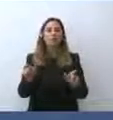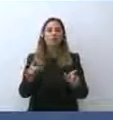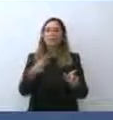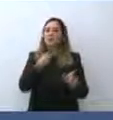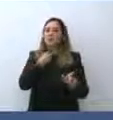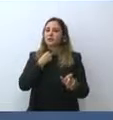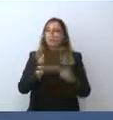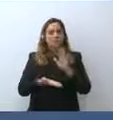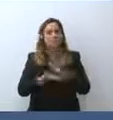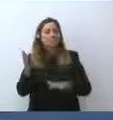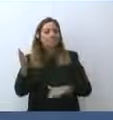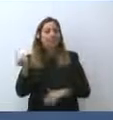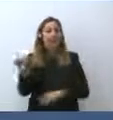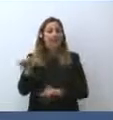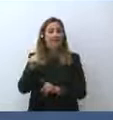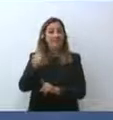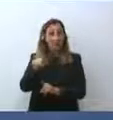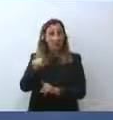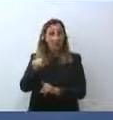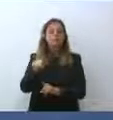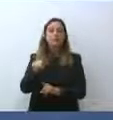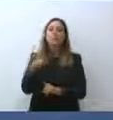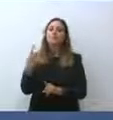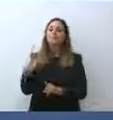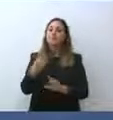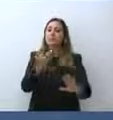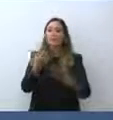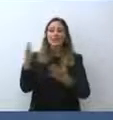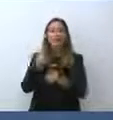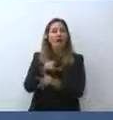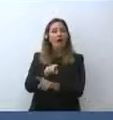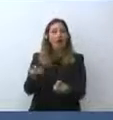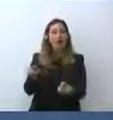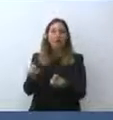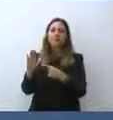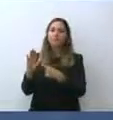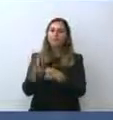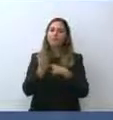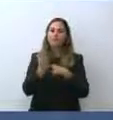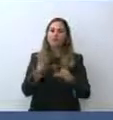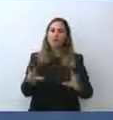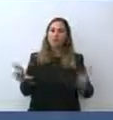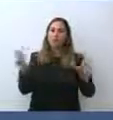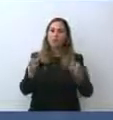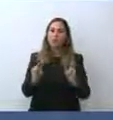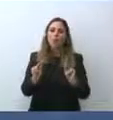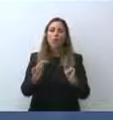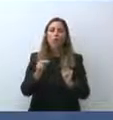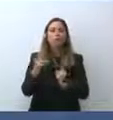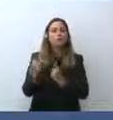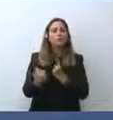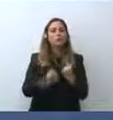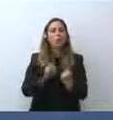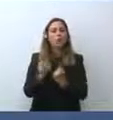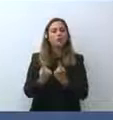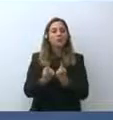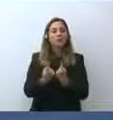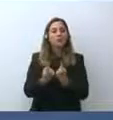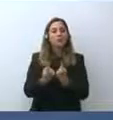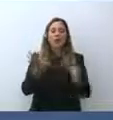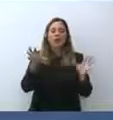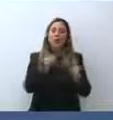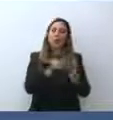degli afghani, ha ancora una volta dimostrato la povertà dell'Unione